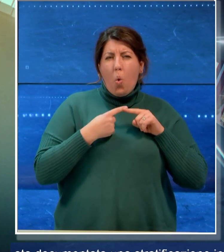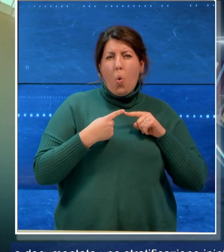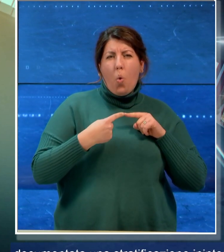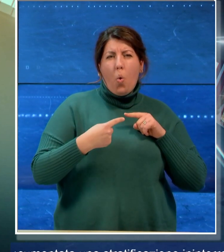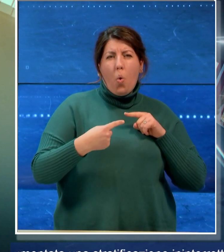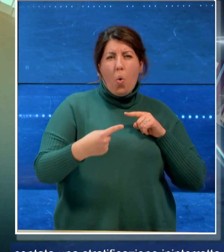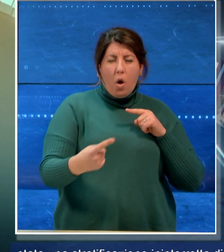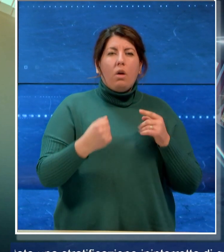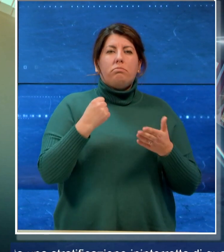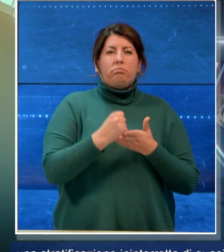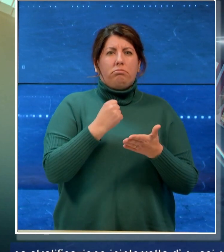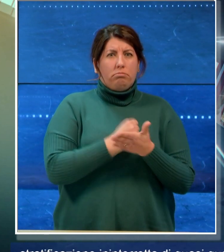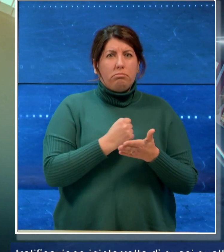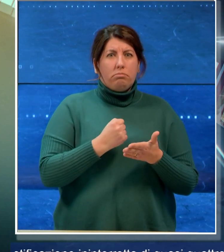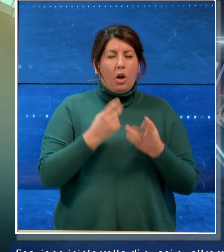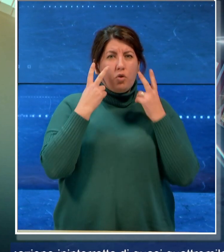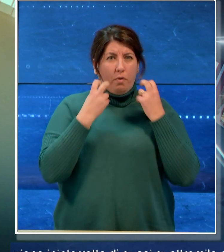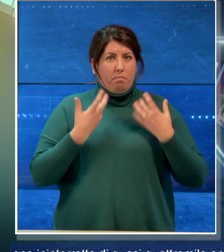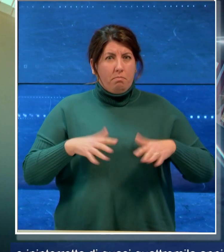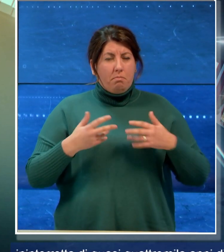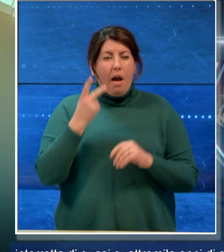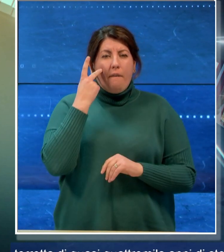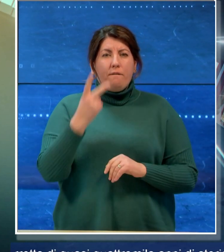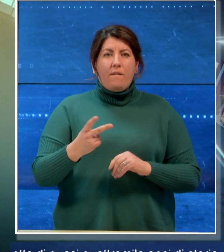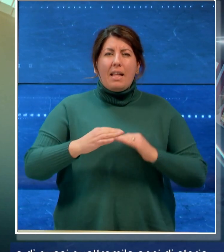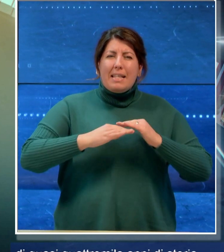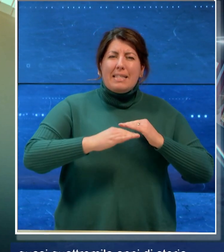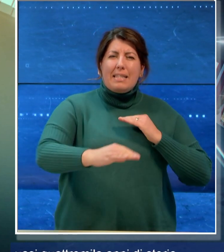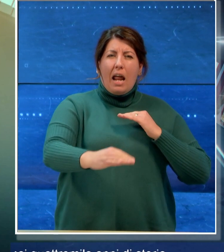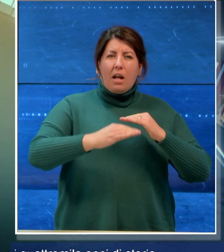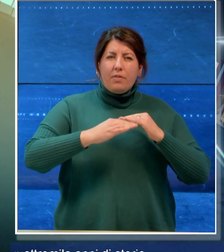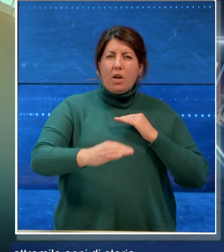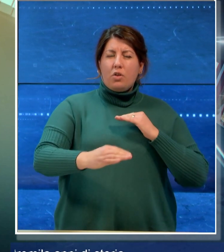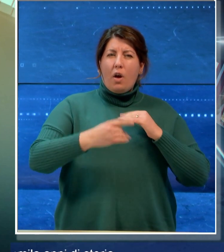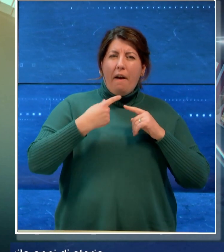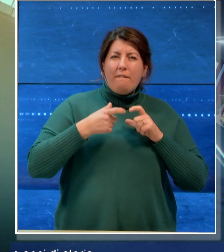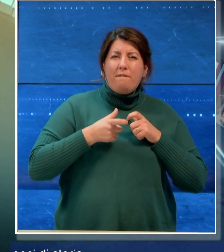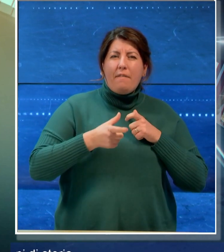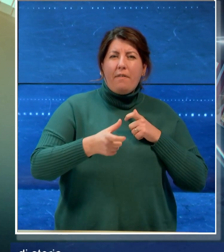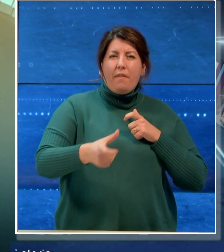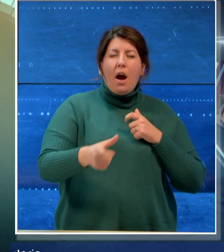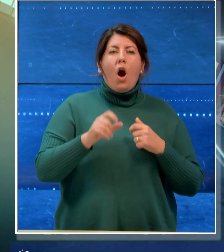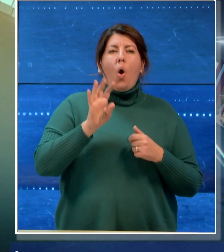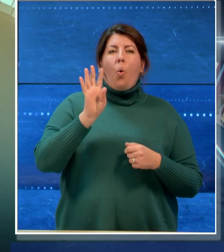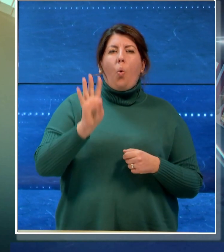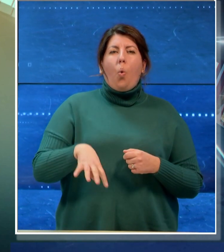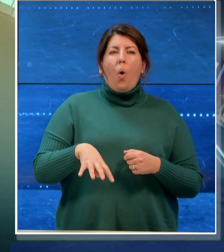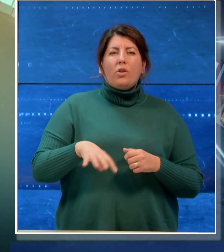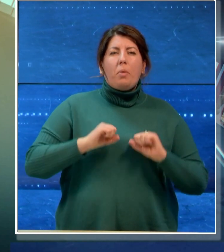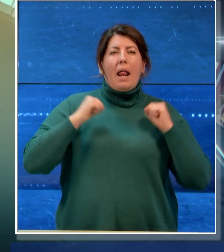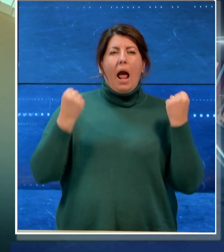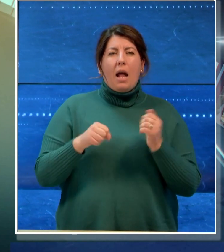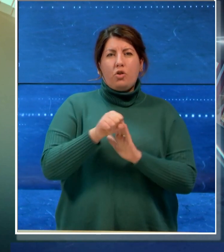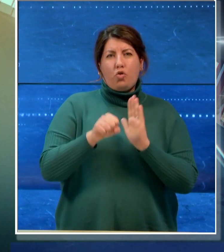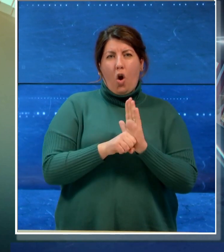è stata documentata una stratificazione ininterrotta di quasi 4.000 anni di